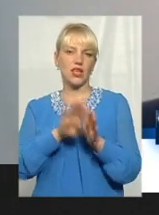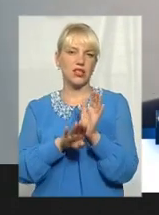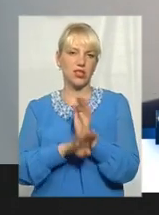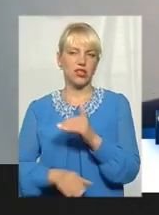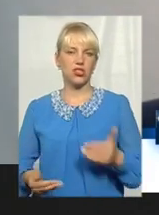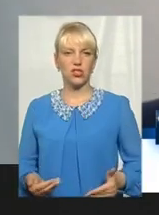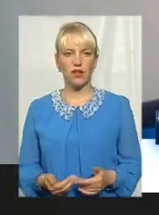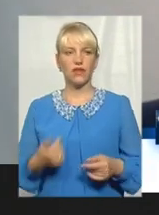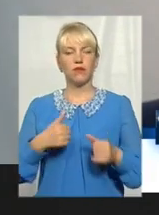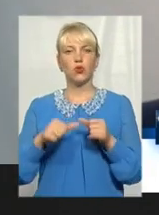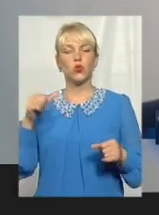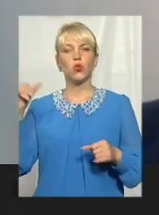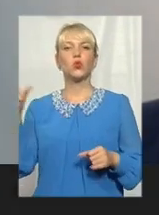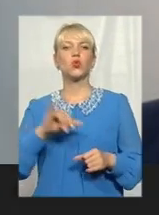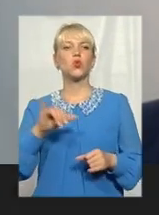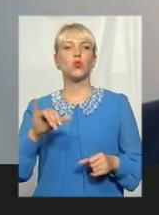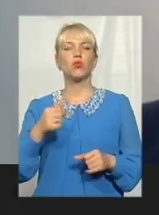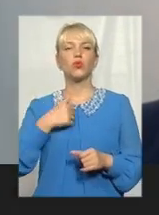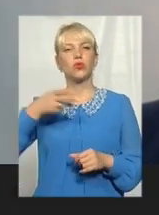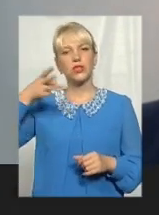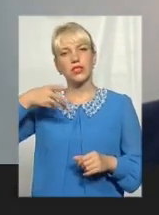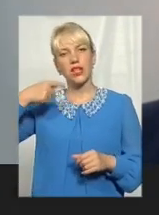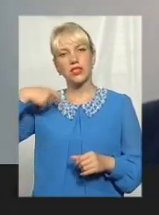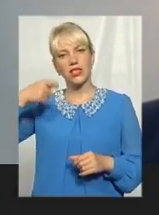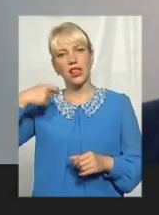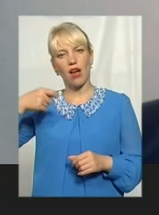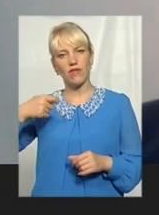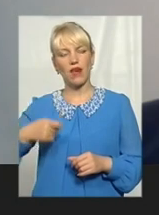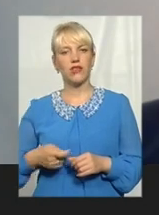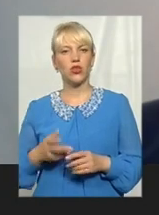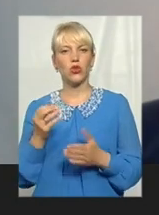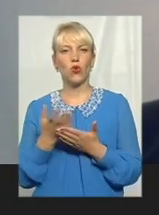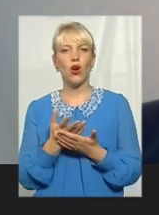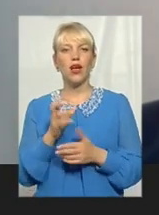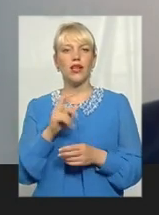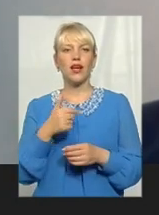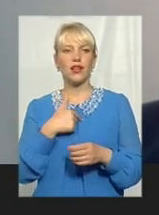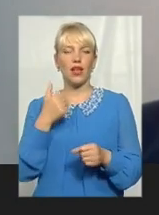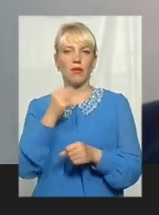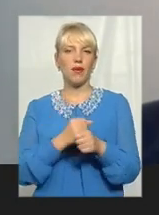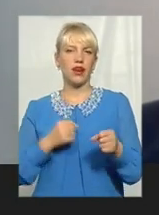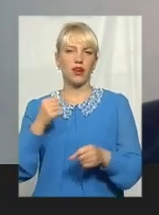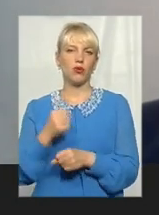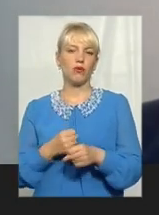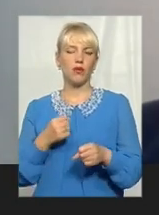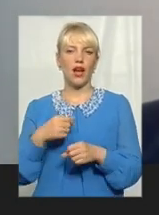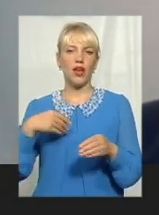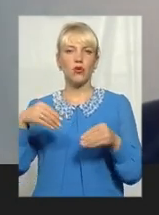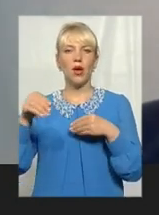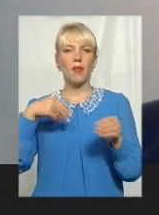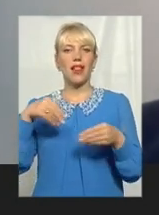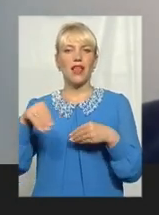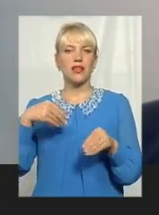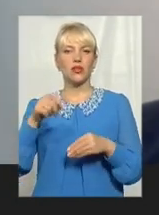Я минулого суботу засняв на відео, як я переробляю пластикові пляшки, ну, як